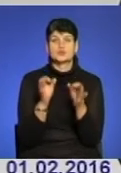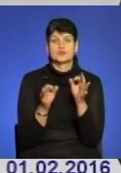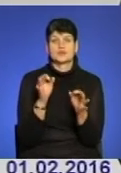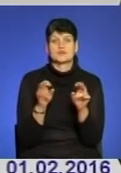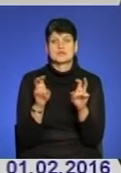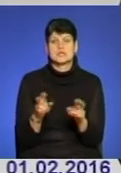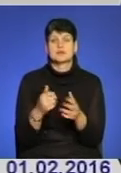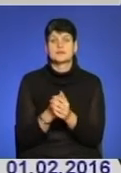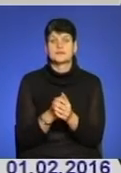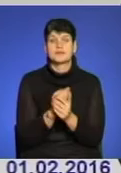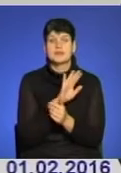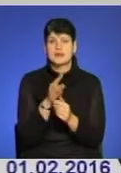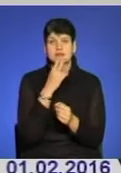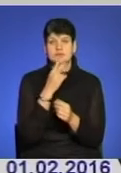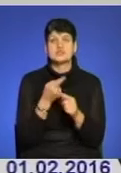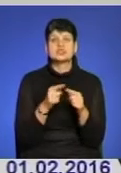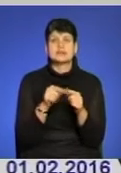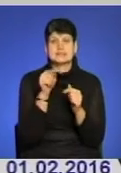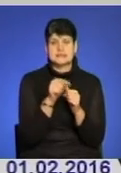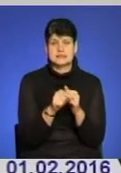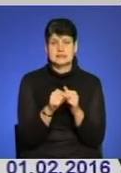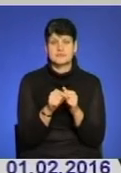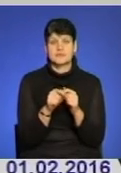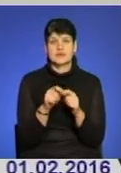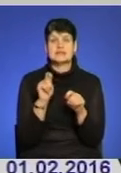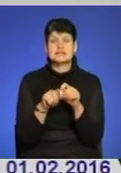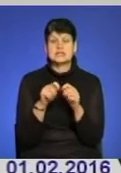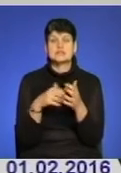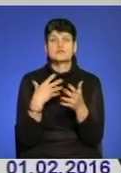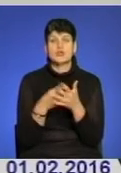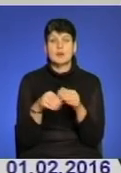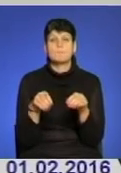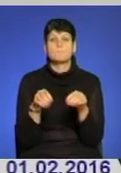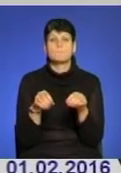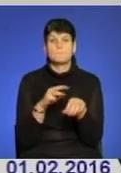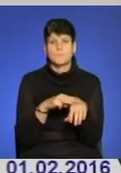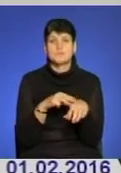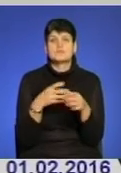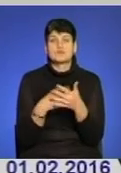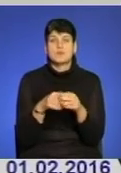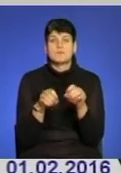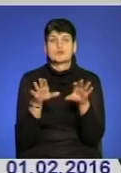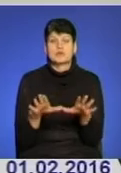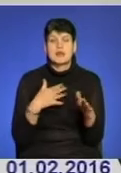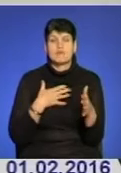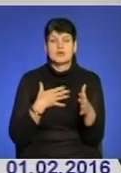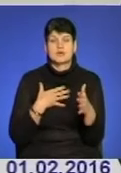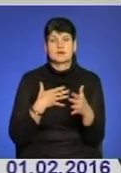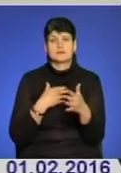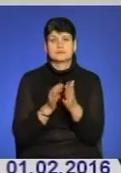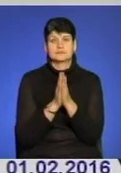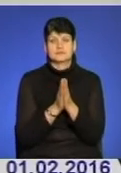Незважаючи на це, слідчий своєю постановою на моє клопотання як захисника